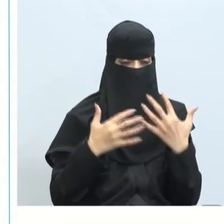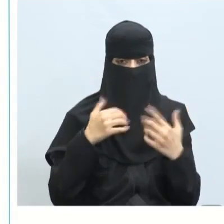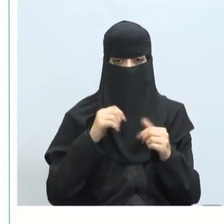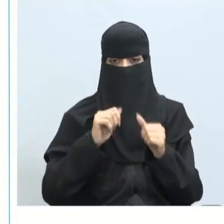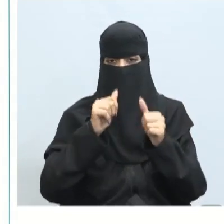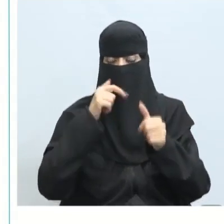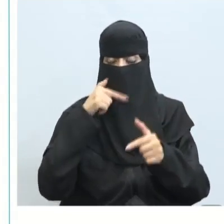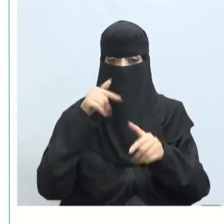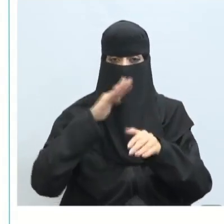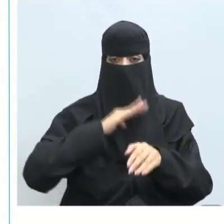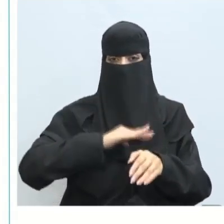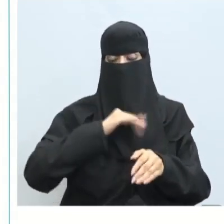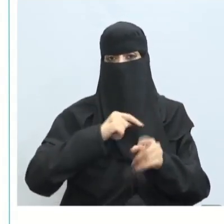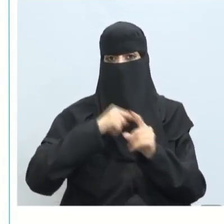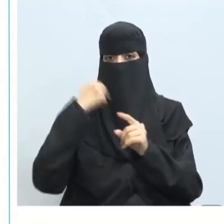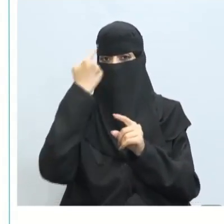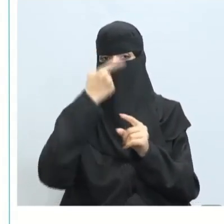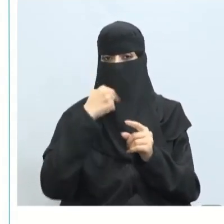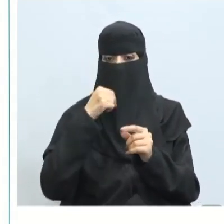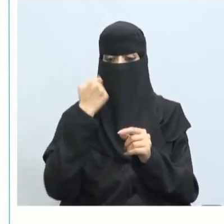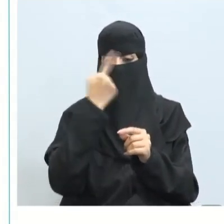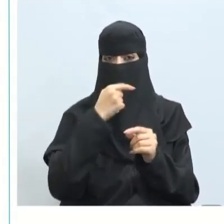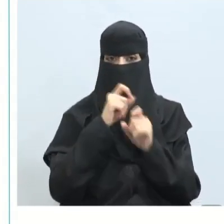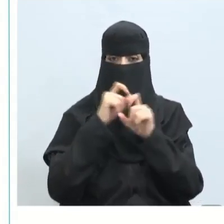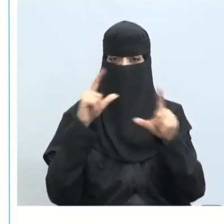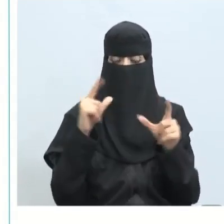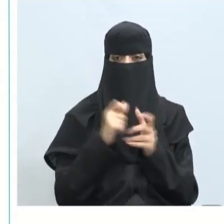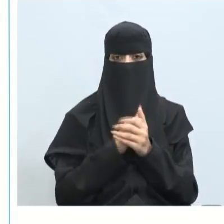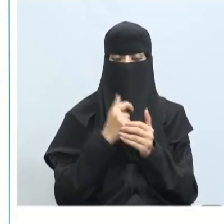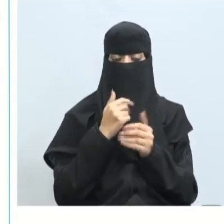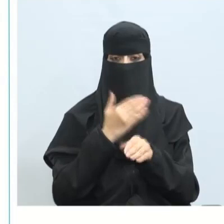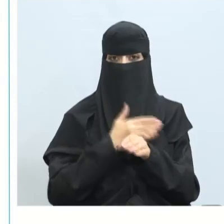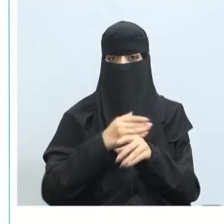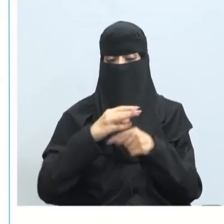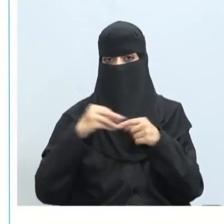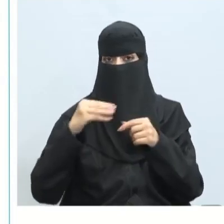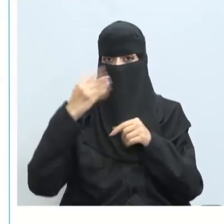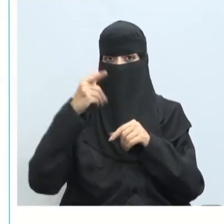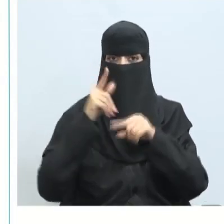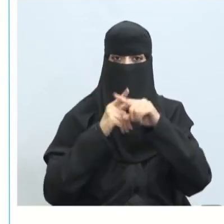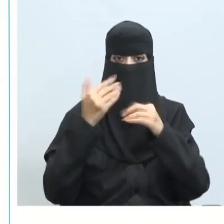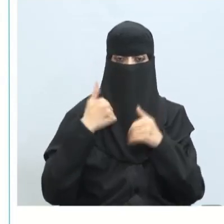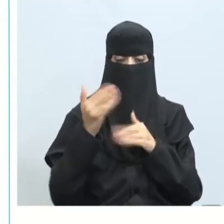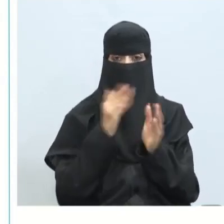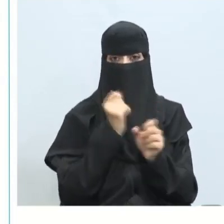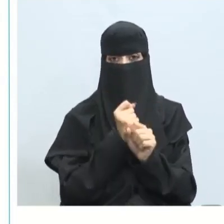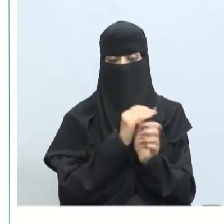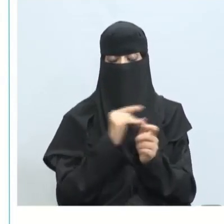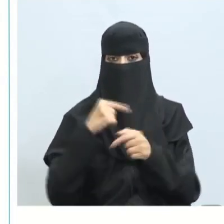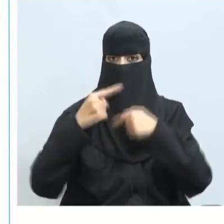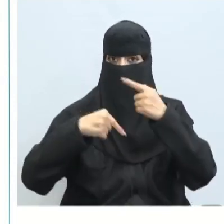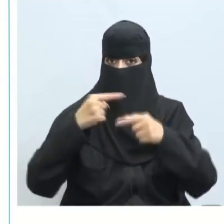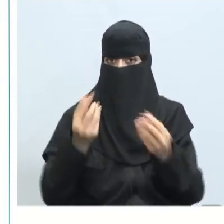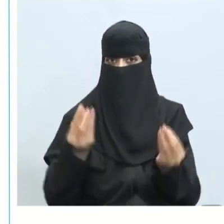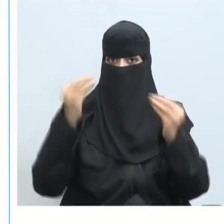قادر على التحمل تظهر المعاناة عليه وتؤثر سلبا أو إيجابا على أداء الموظف كلما